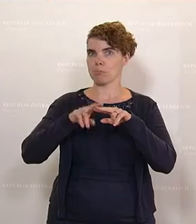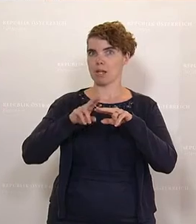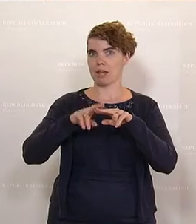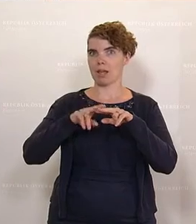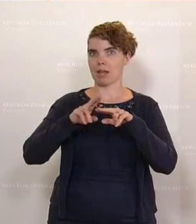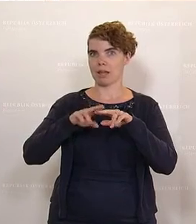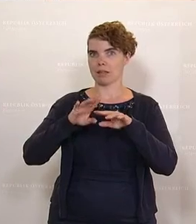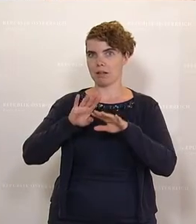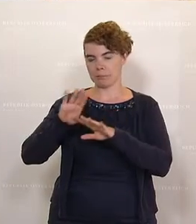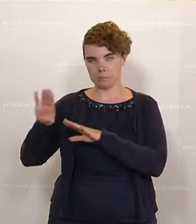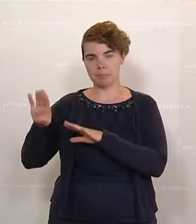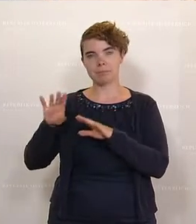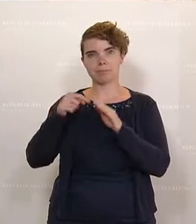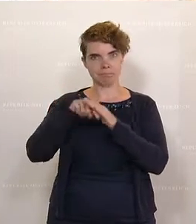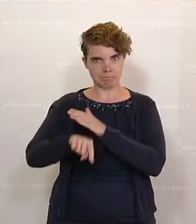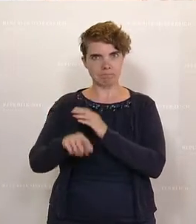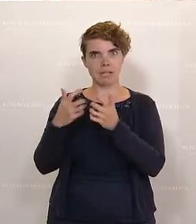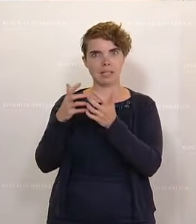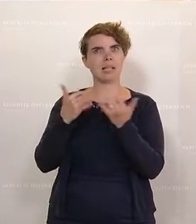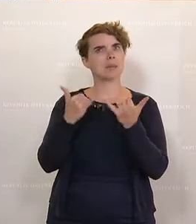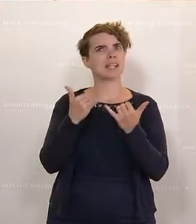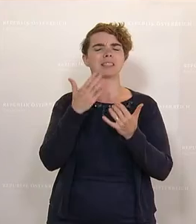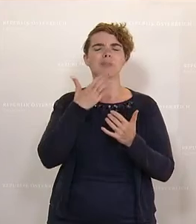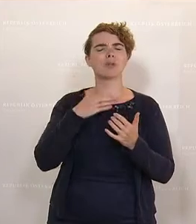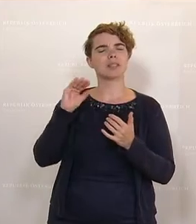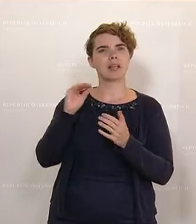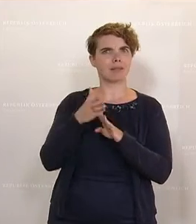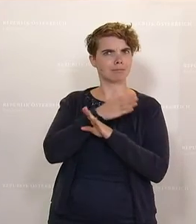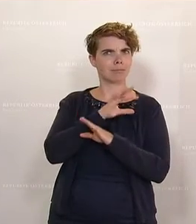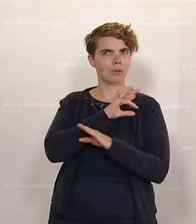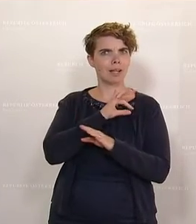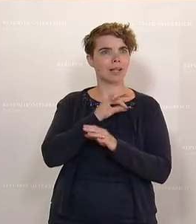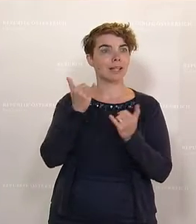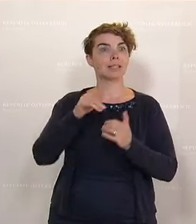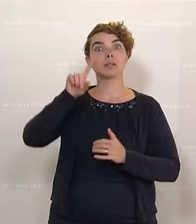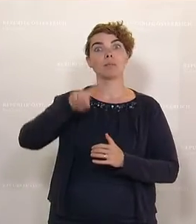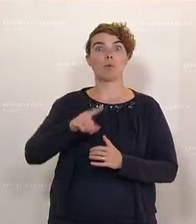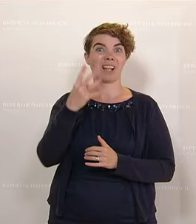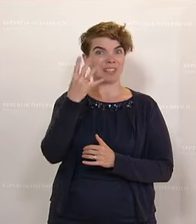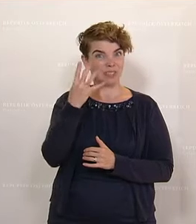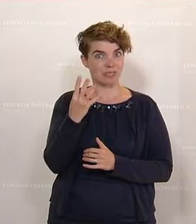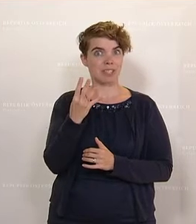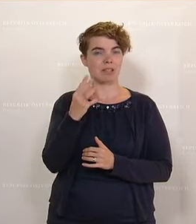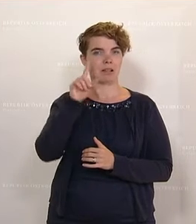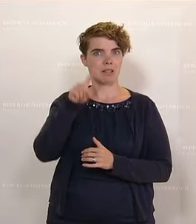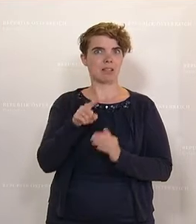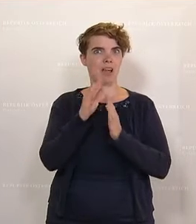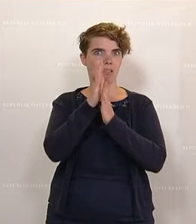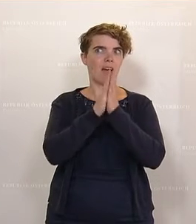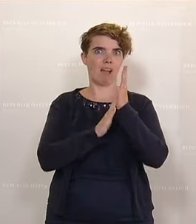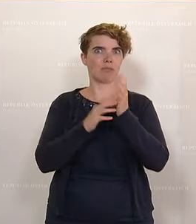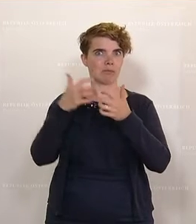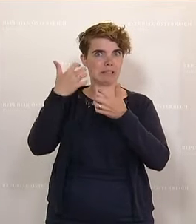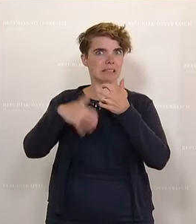Jetzt am Wort von der NEOS ist Stefanie Krisper. Seitdem der Beginn des Angriffskriegs Putins gegen die Ukraine begonnen hat